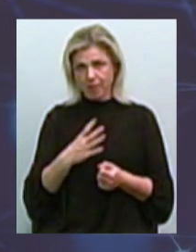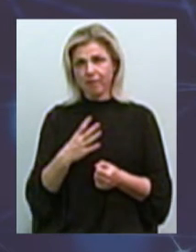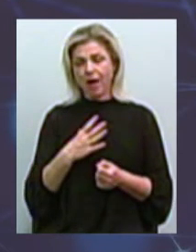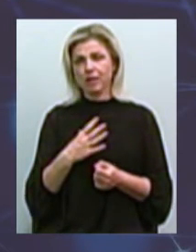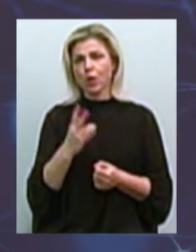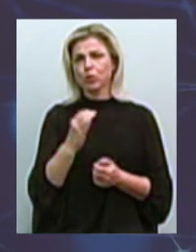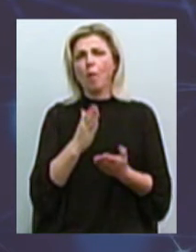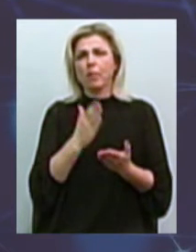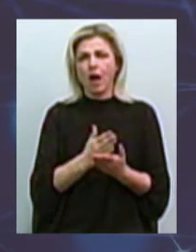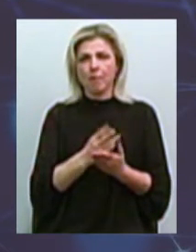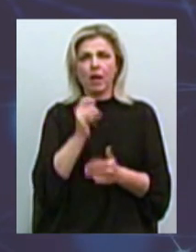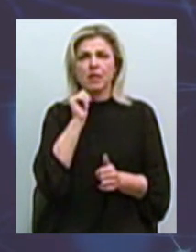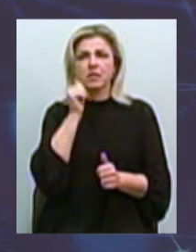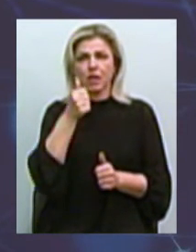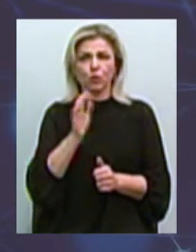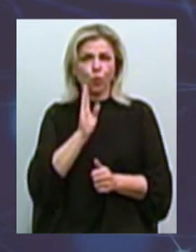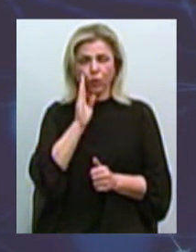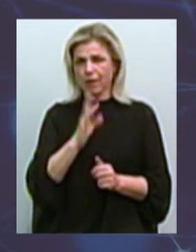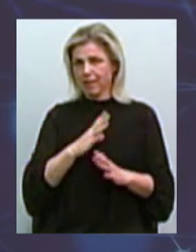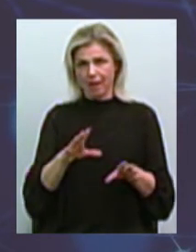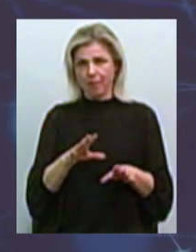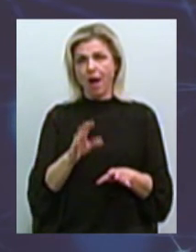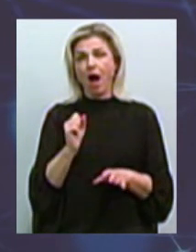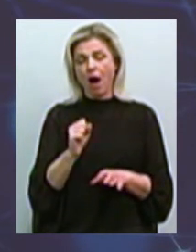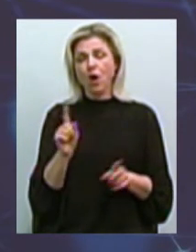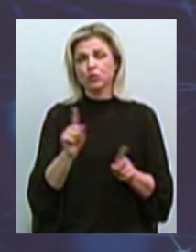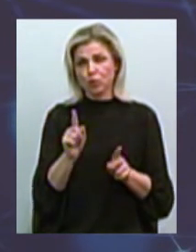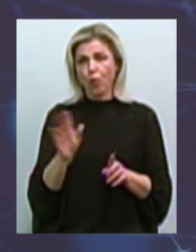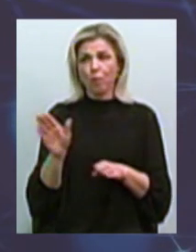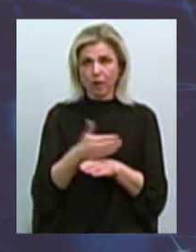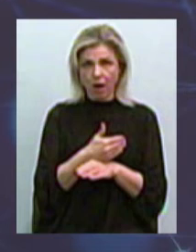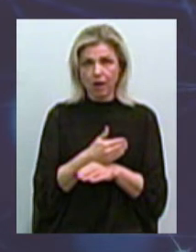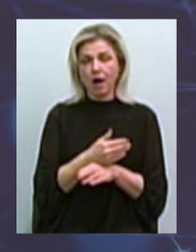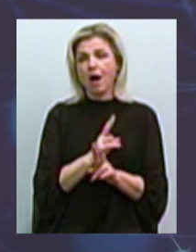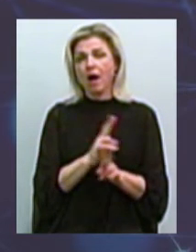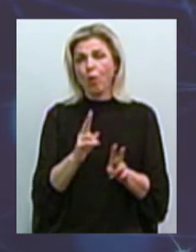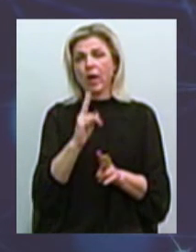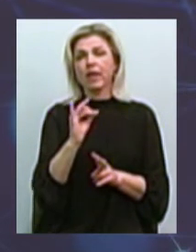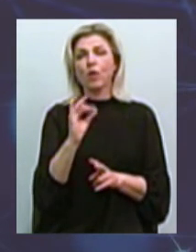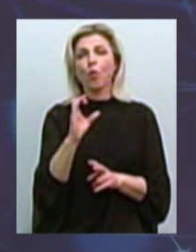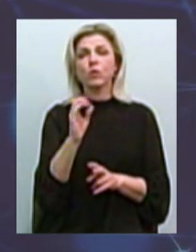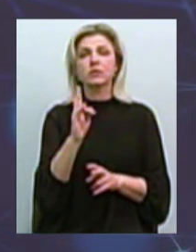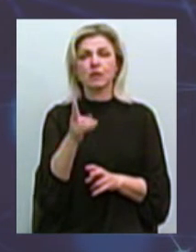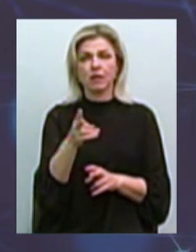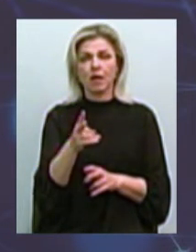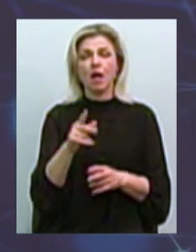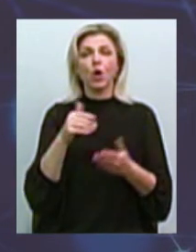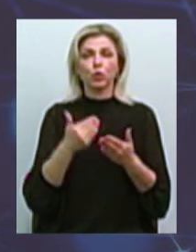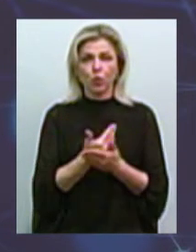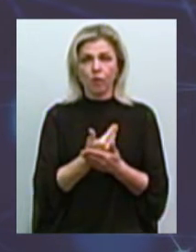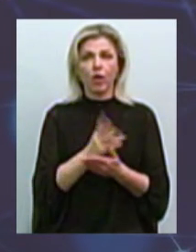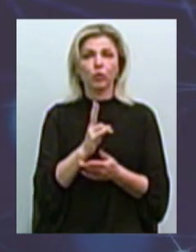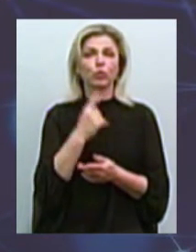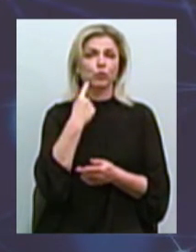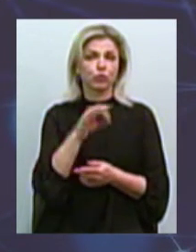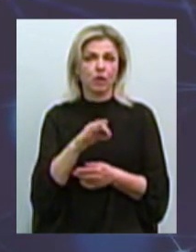следующее утро нет, а вообще, конечно, бывало, там какую-нибудь уберем у киоск, не знаю, там какие-то очередные недобросовестные